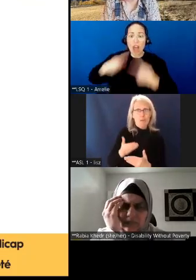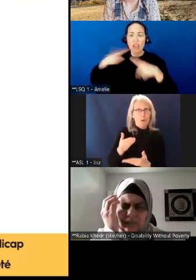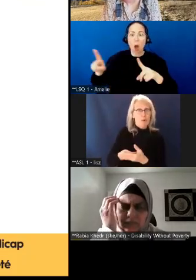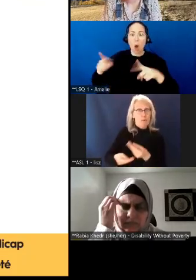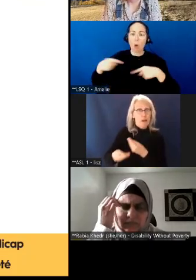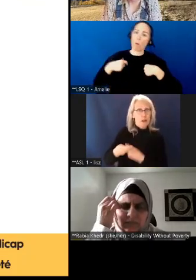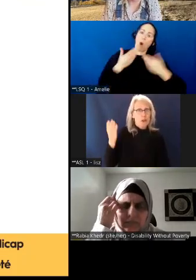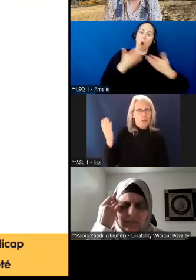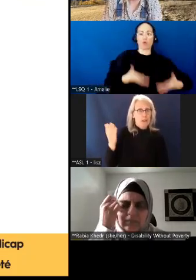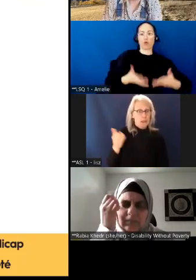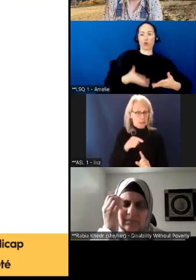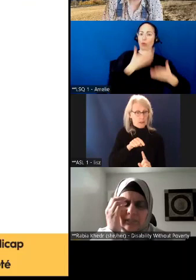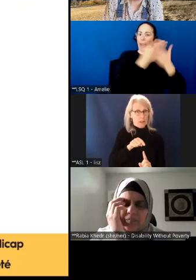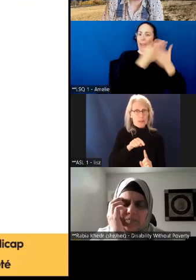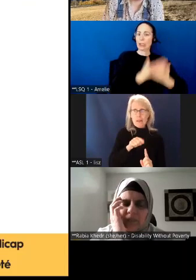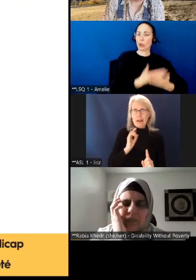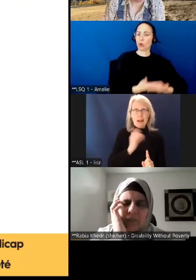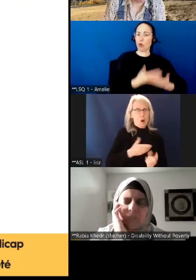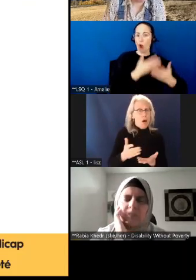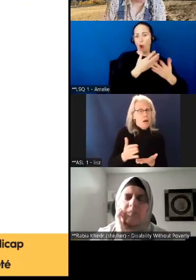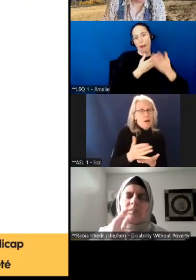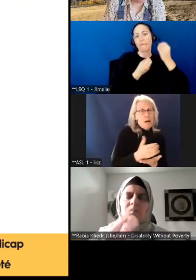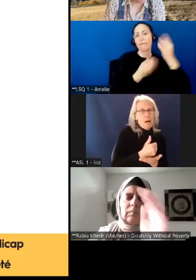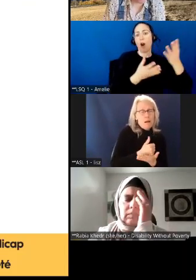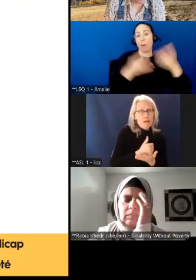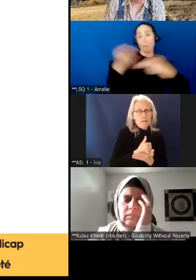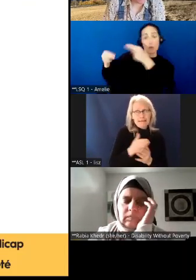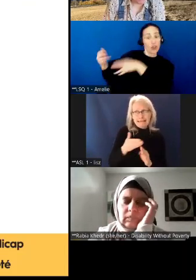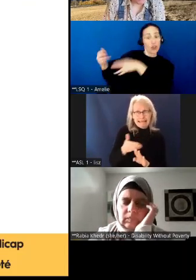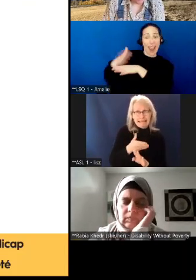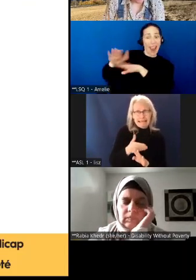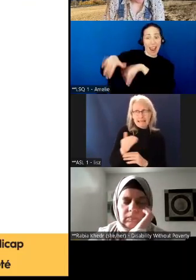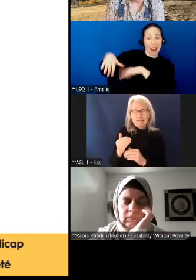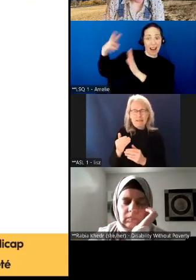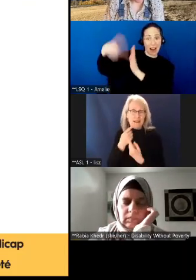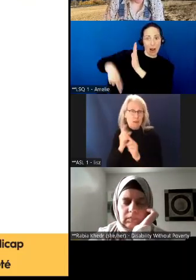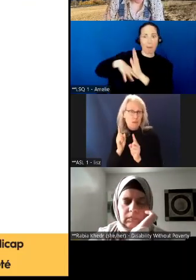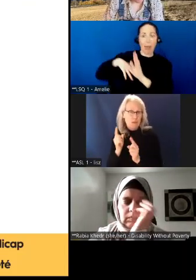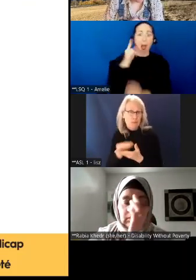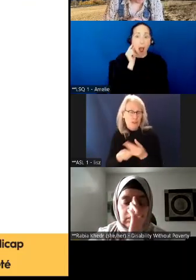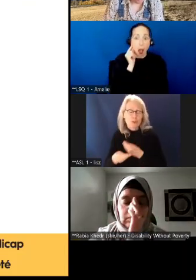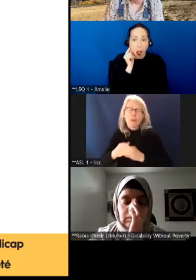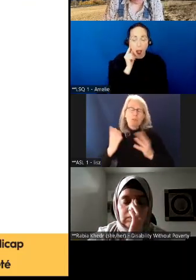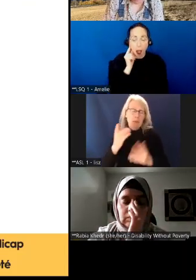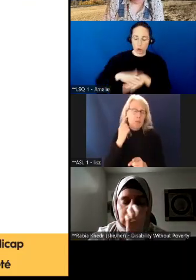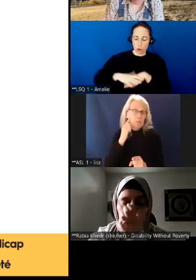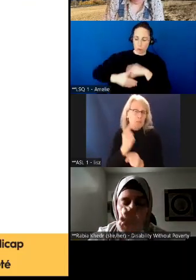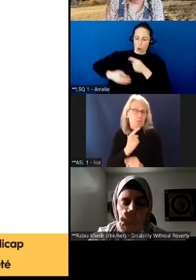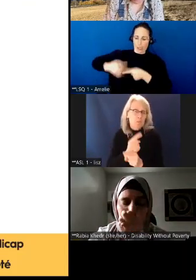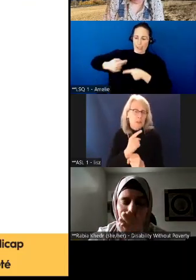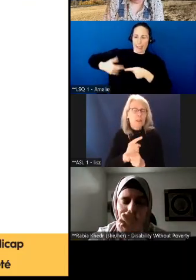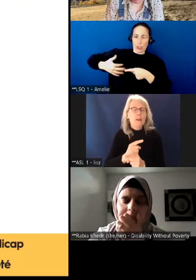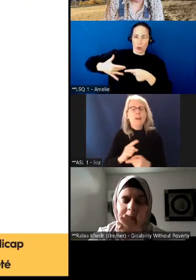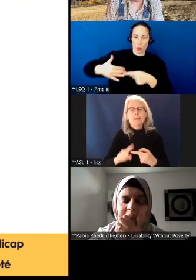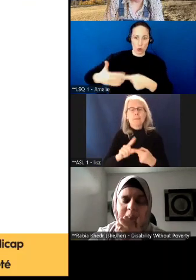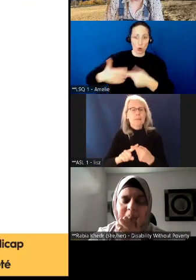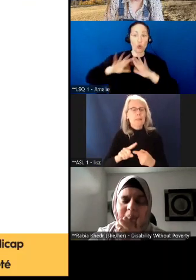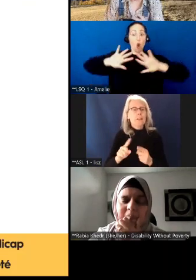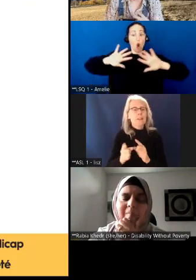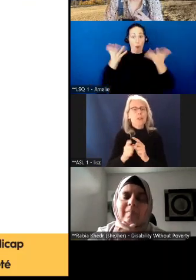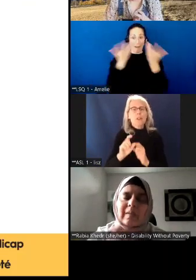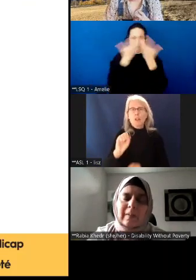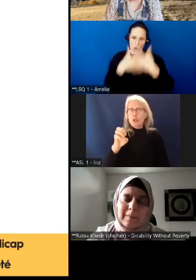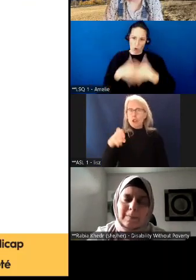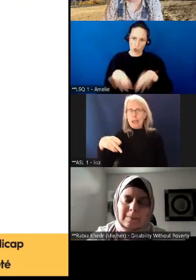la journée avant la lecture du budget, mais comme nous avons découvert tout au long de ce processus, voici comment ça fonctionne.